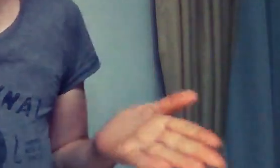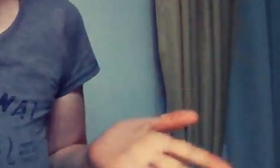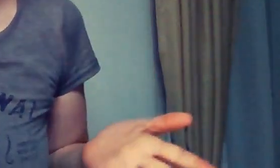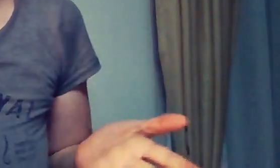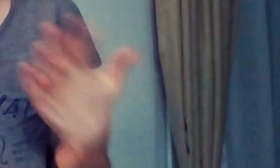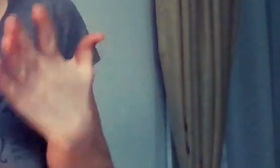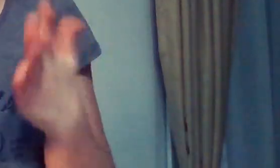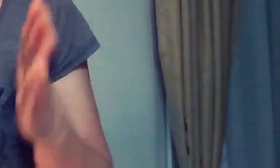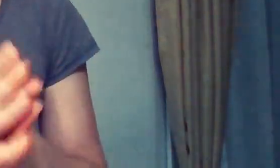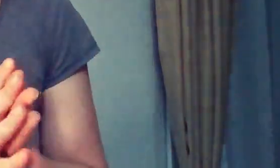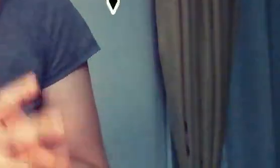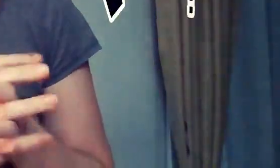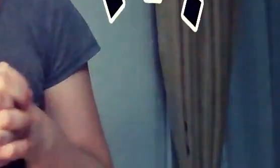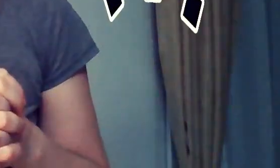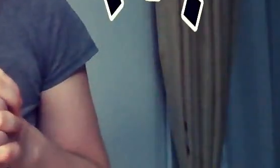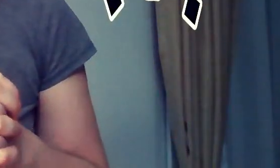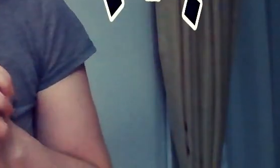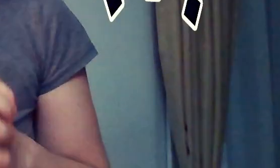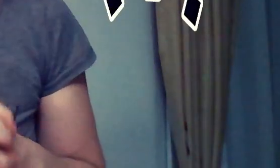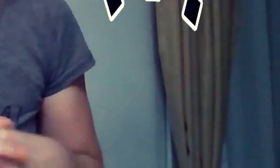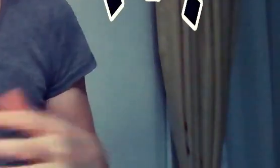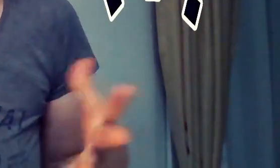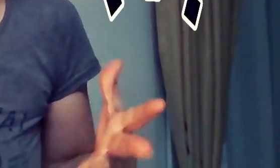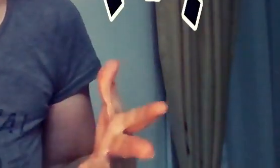Hallo und guten Tag. Guten Tag.